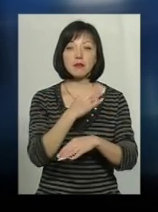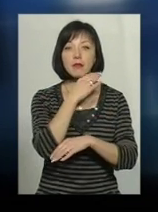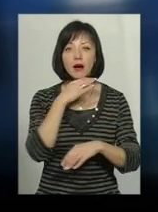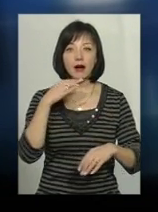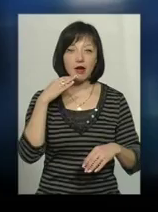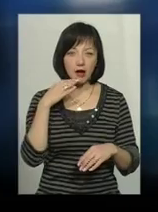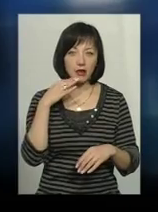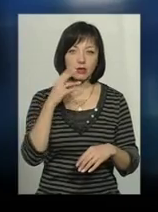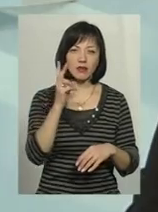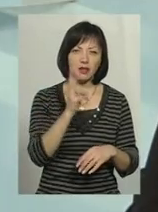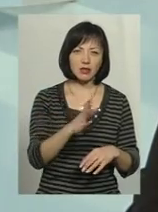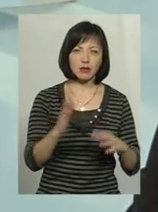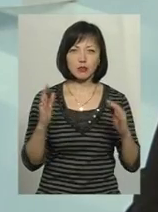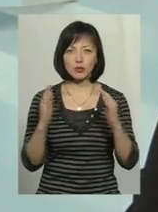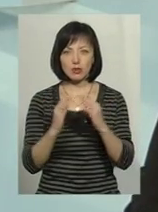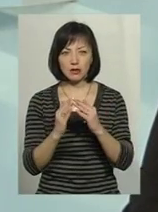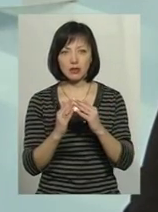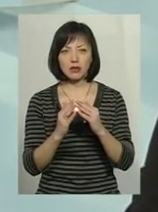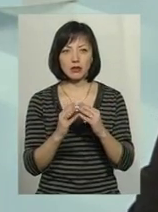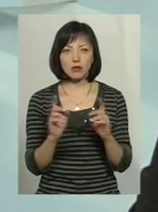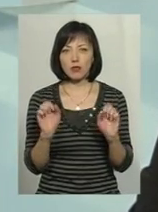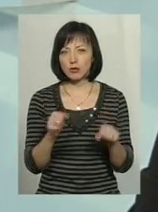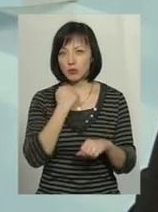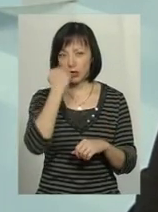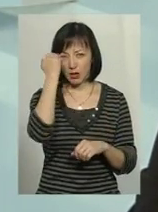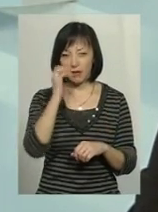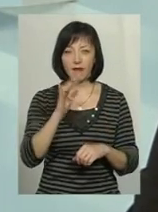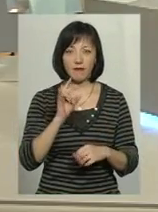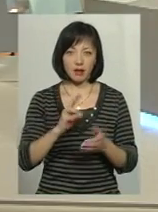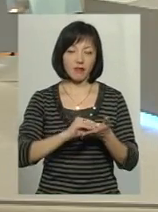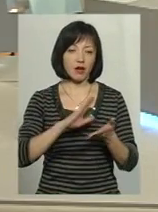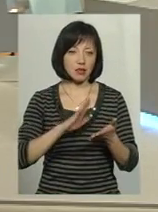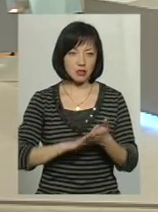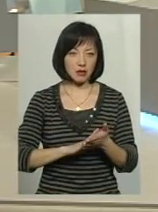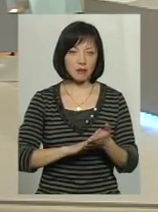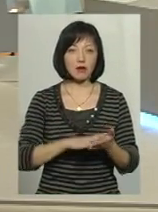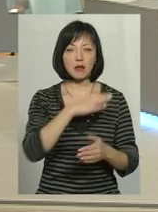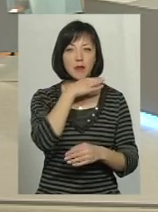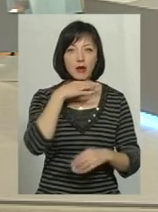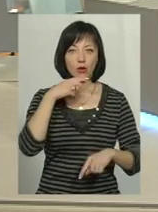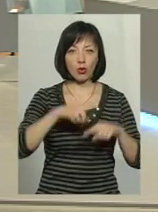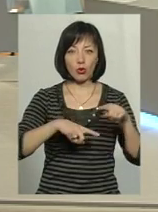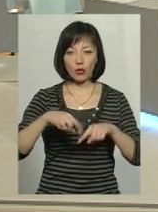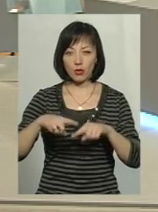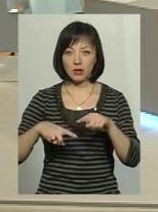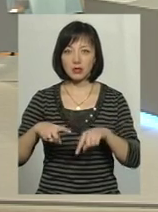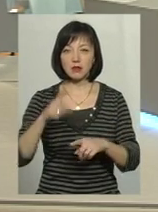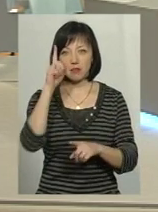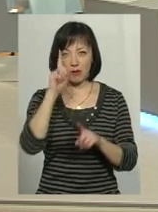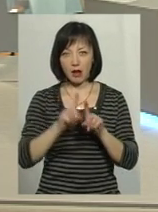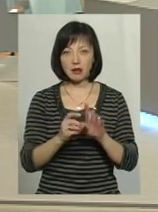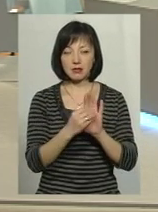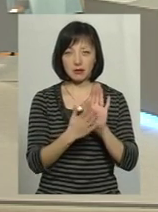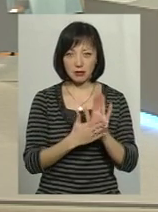нерухомості. Він, до речі, за що йому можна подякувати, він вказав багатьох родичів. В нього навіть рідний брат